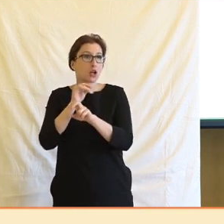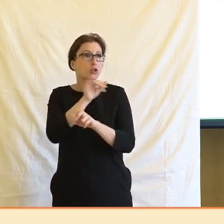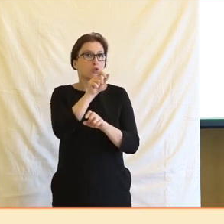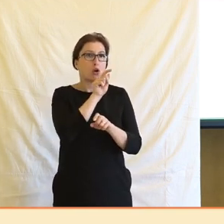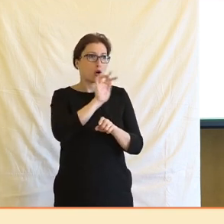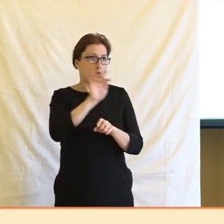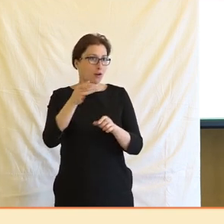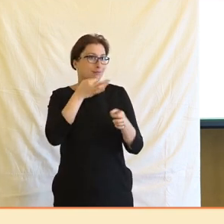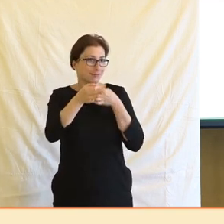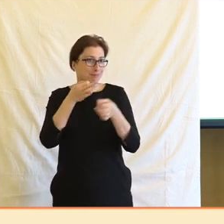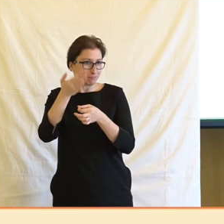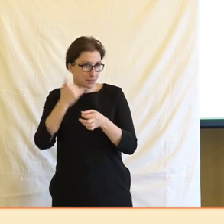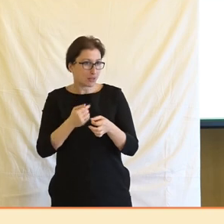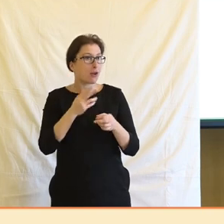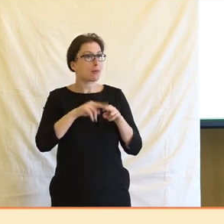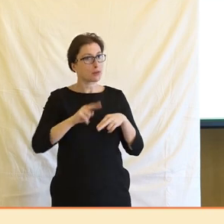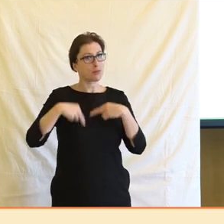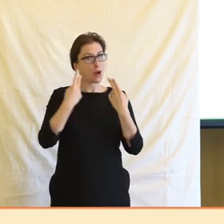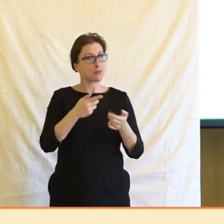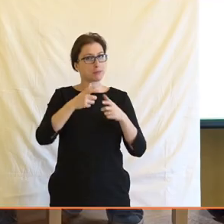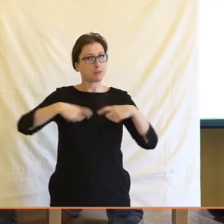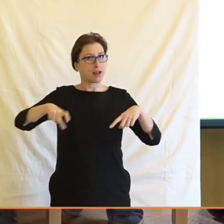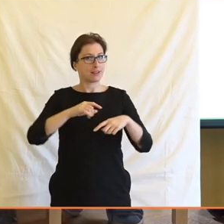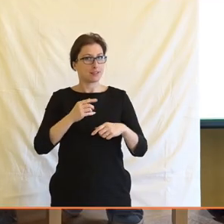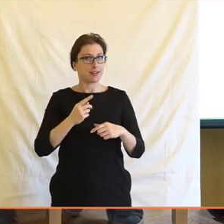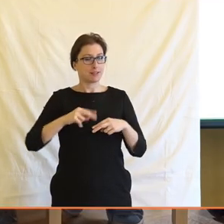předávám slovo dalšímu panelistovi.